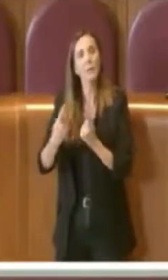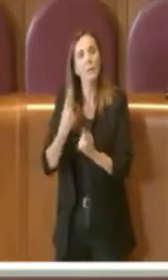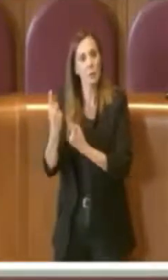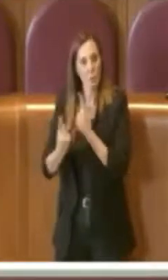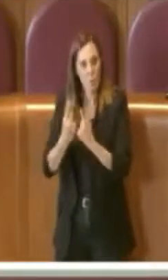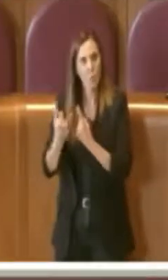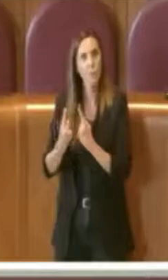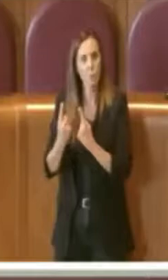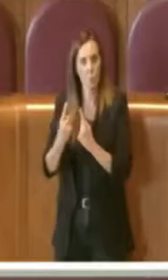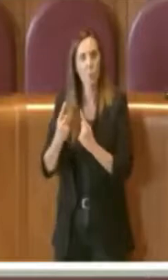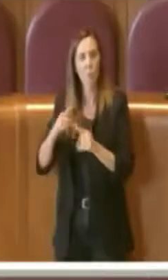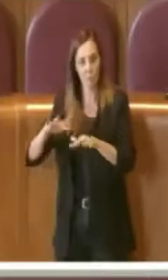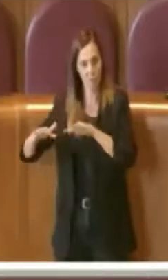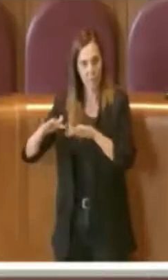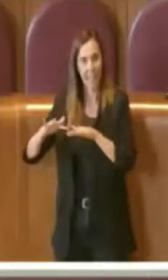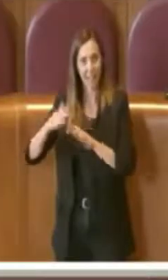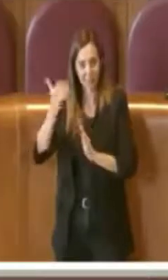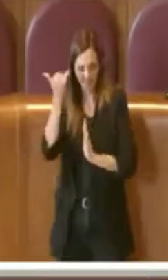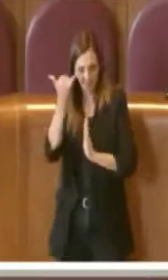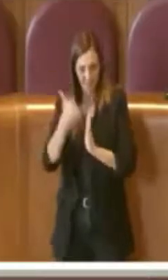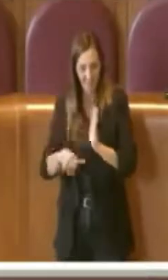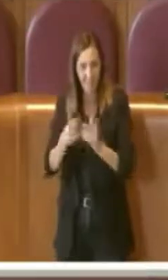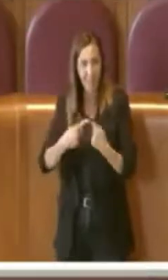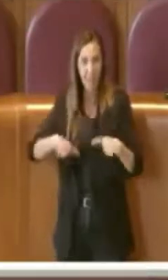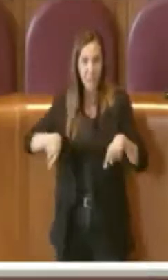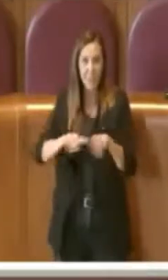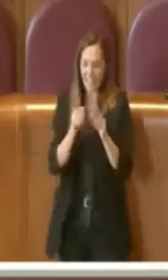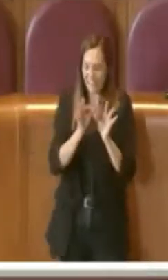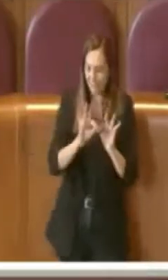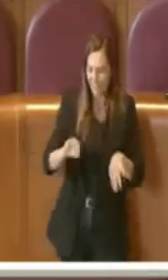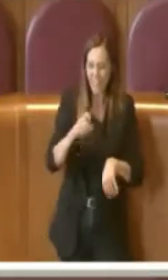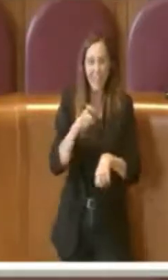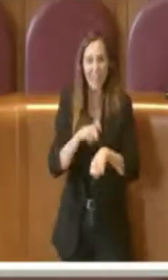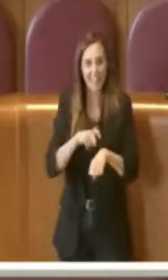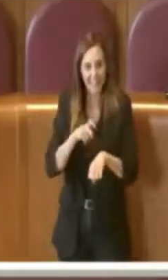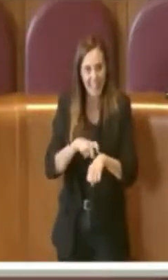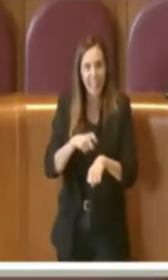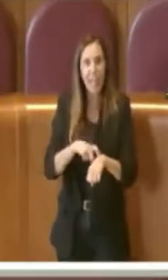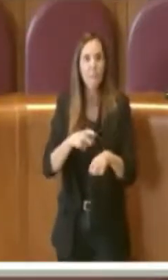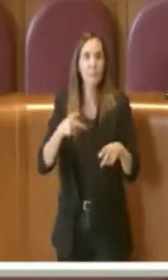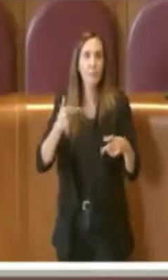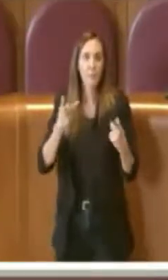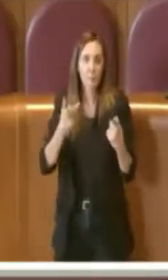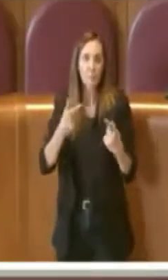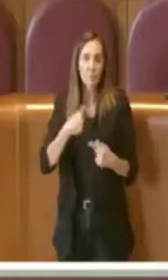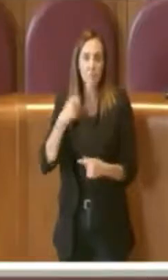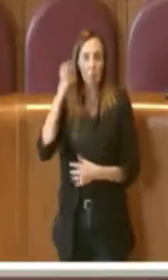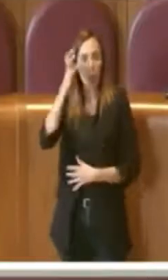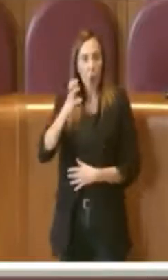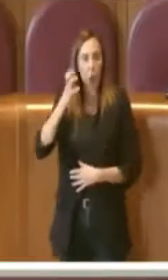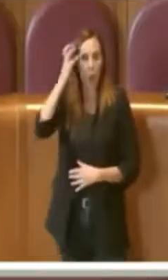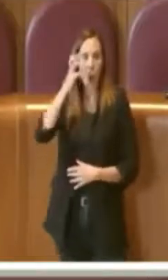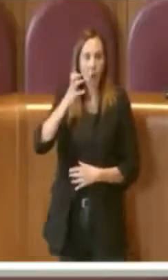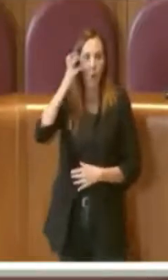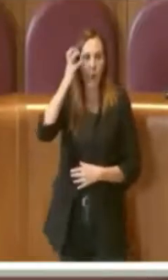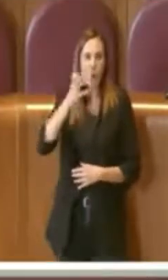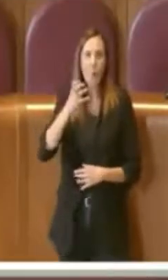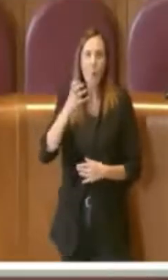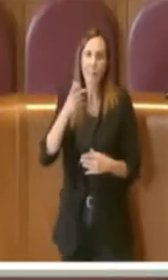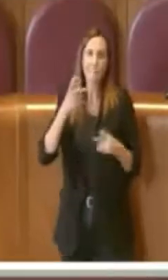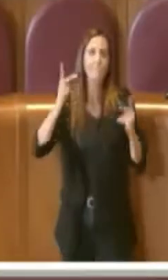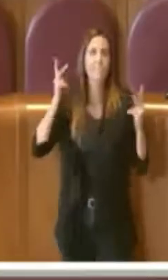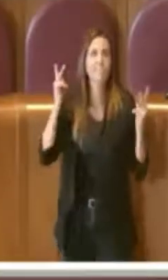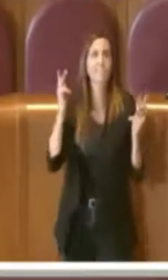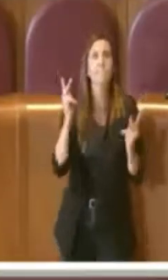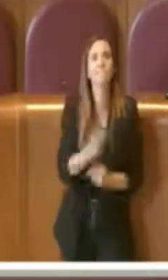Questo impegno anche in fine Consigliatura, proprio per rispettare i tempi e quant'altro, oggettivamente ci fa onore. Tutto, per carità,